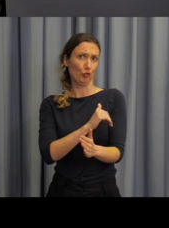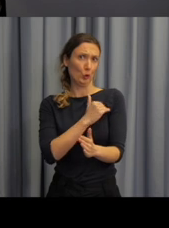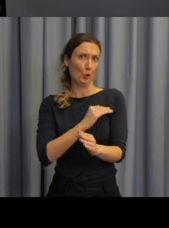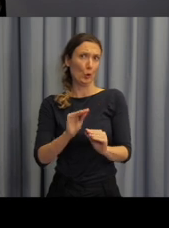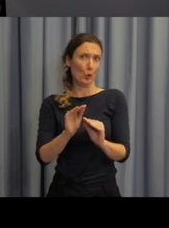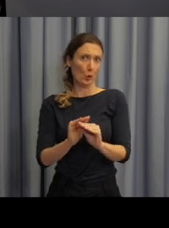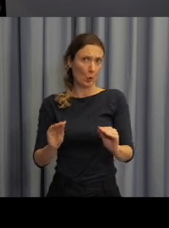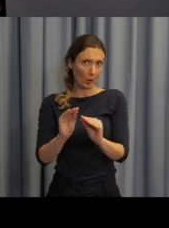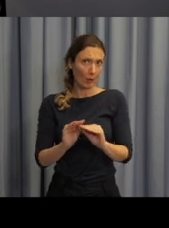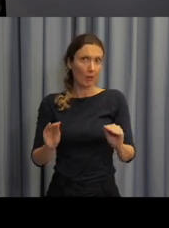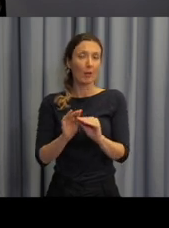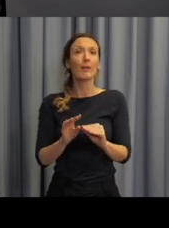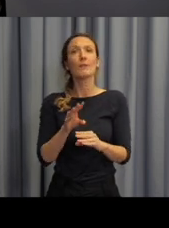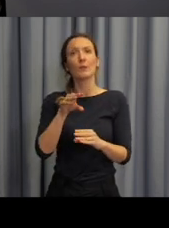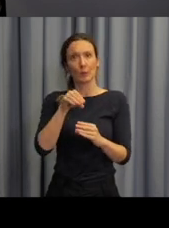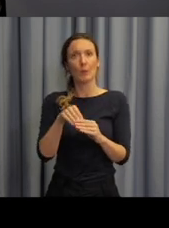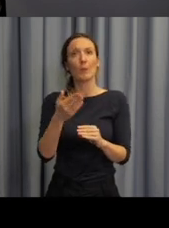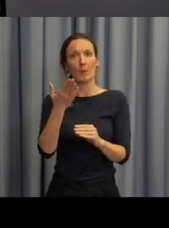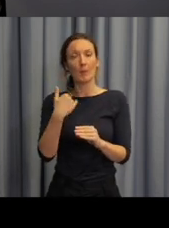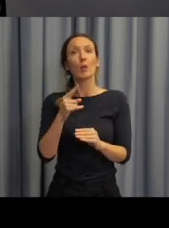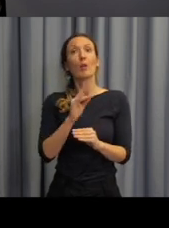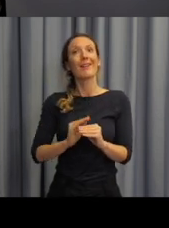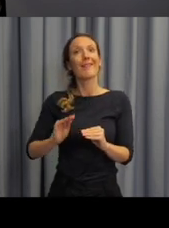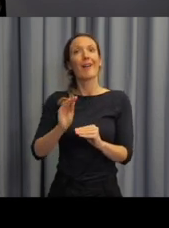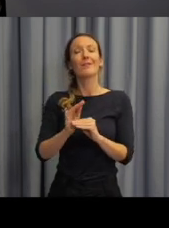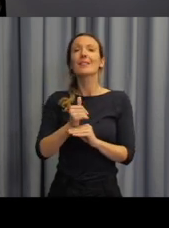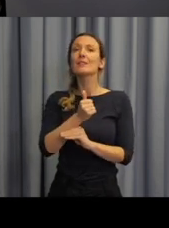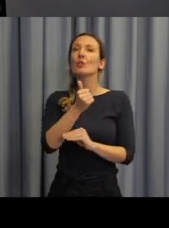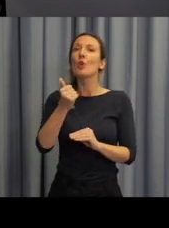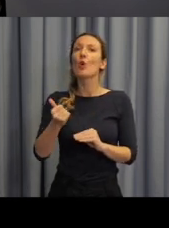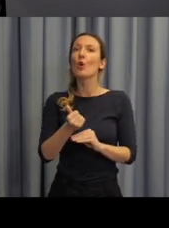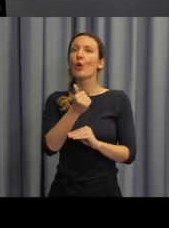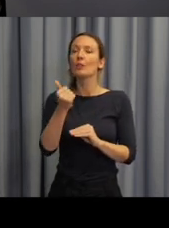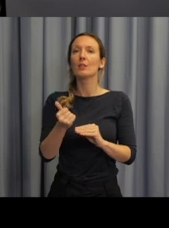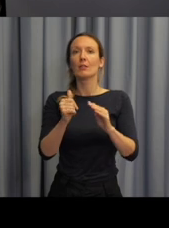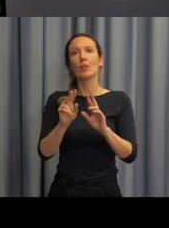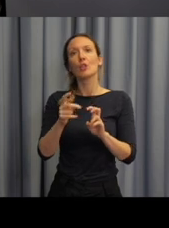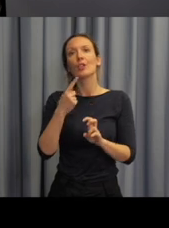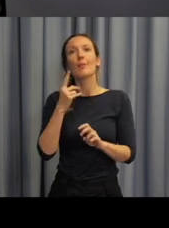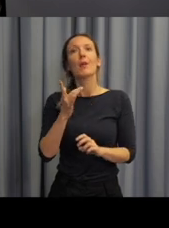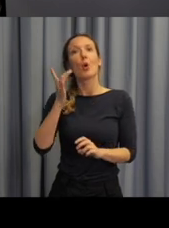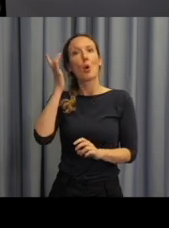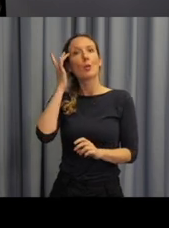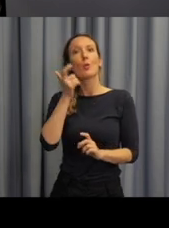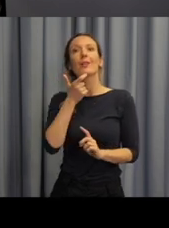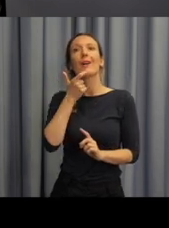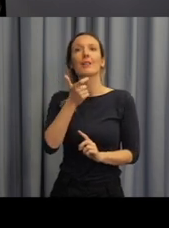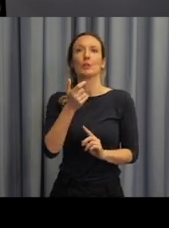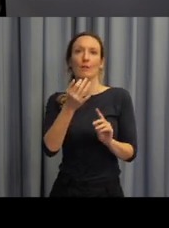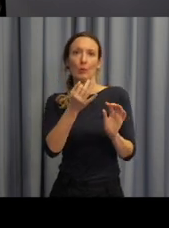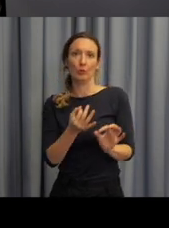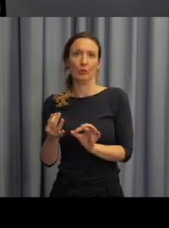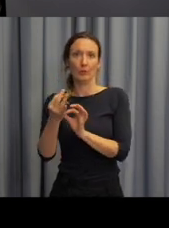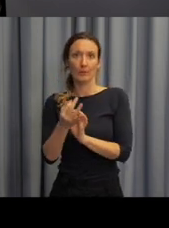Zavedli jednu hodinu odborné jazykové přípravy pro naše studenty, v rámci které jsme